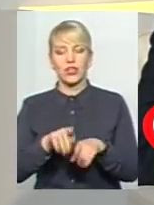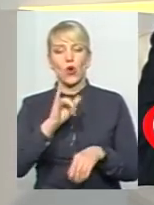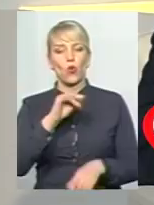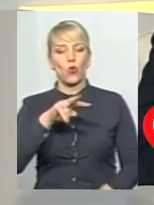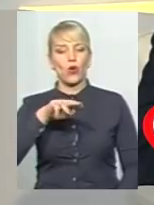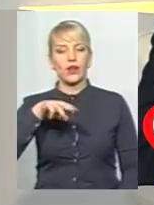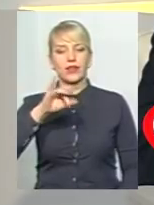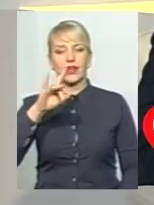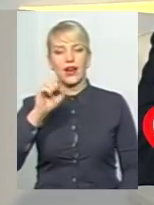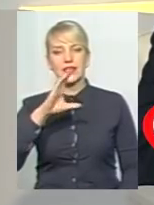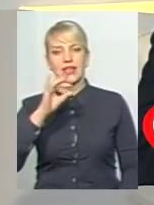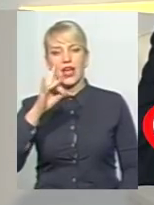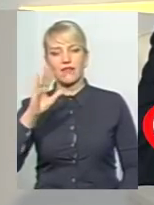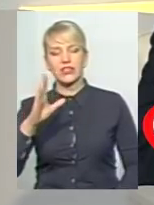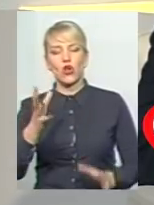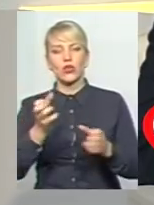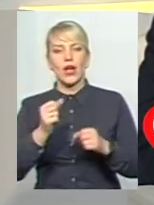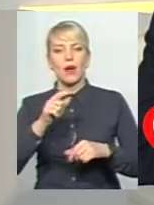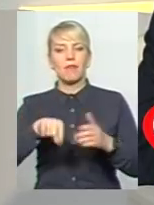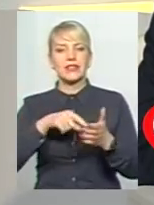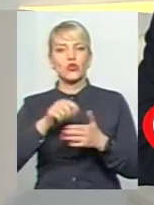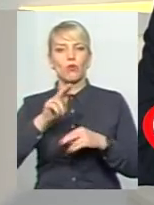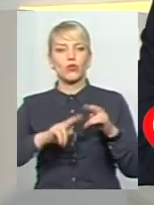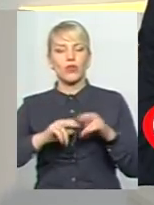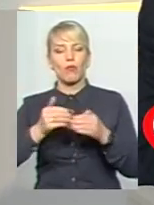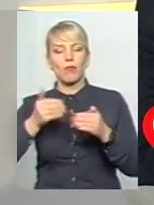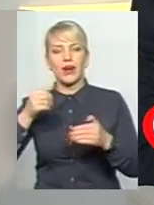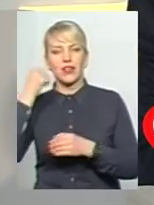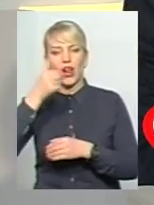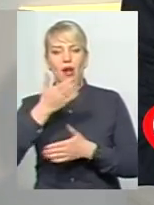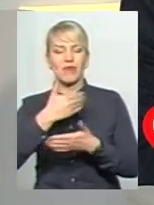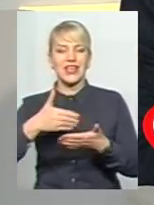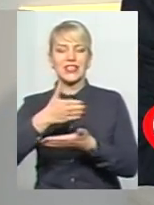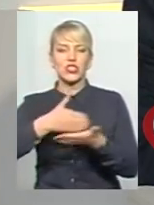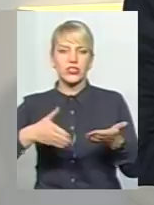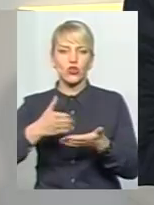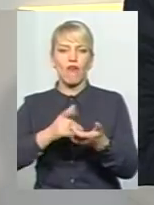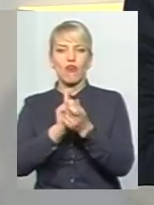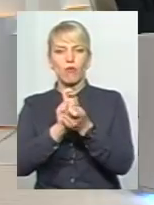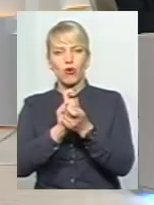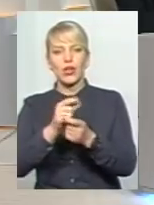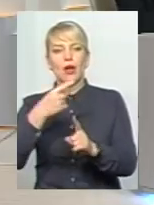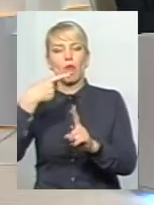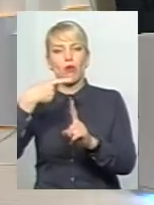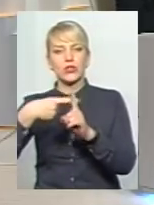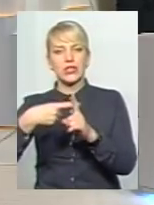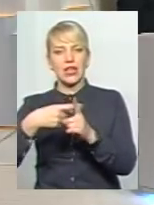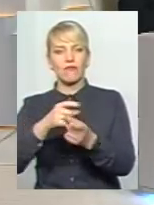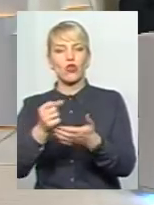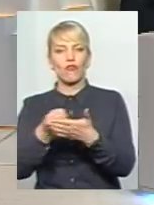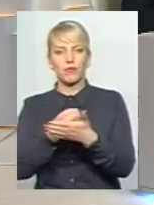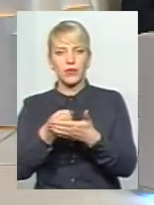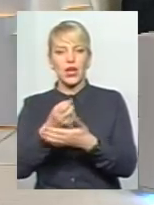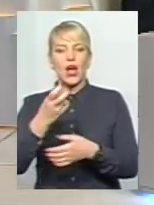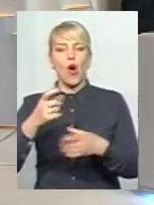отримує містобудівність в попередні роки, а ми їх скасовували, боролися і, скажімо так, позитивно добролися. Хоча об'єкт